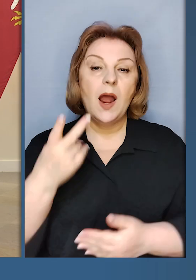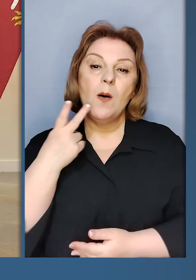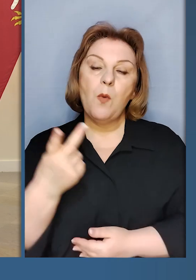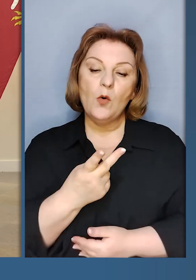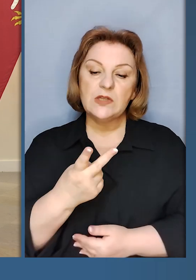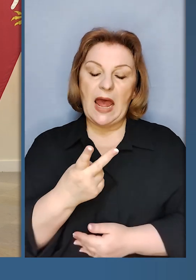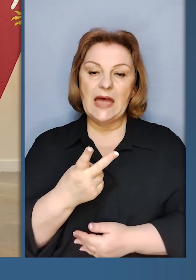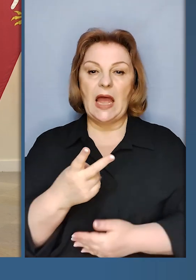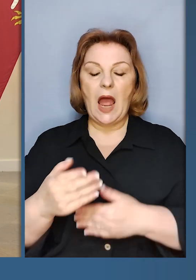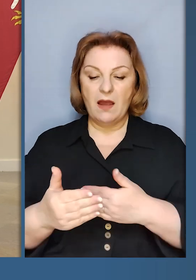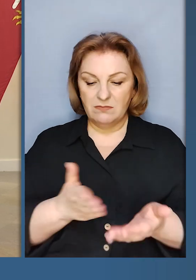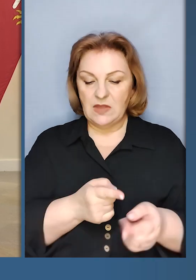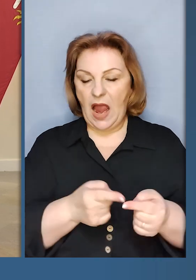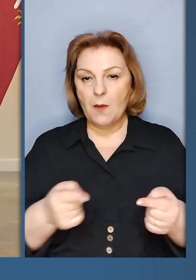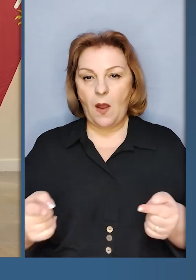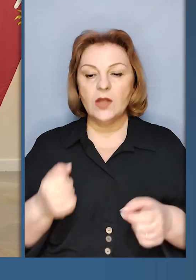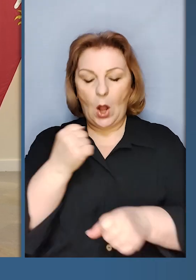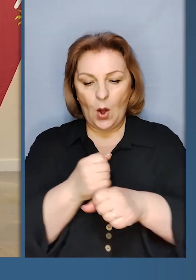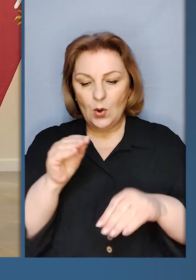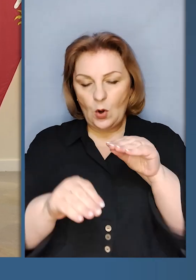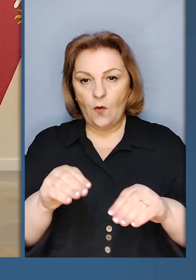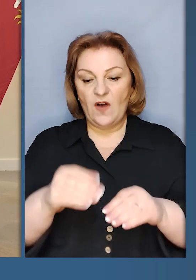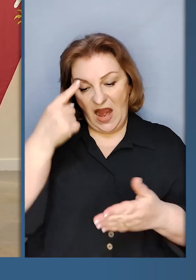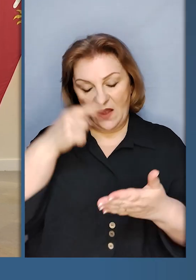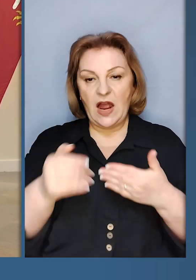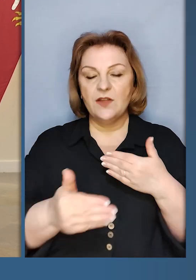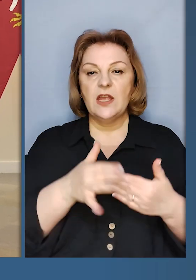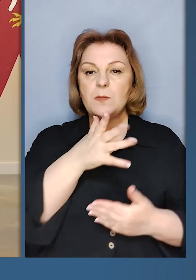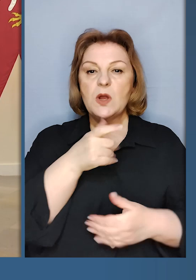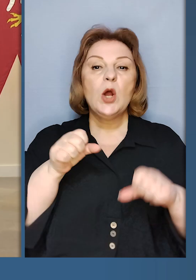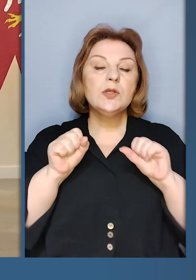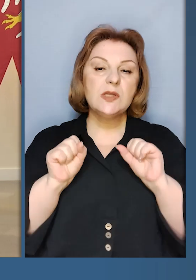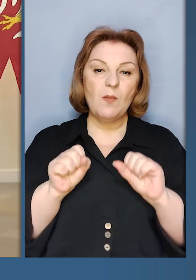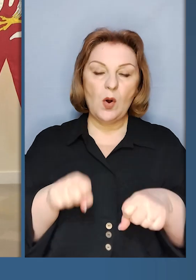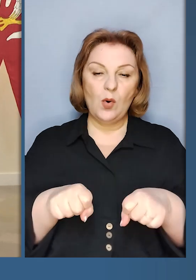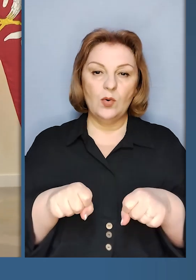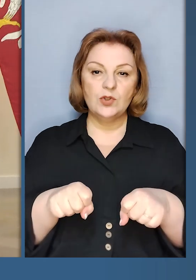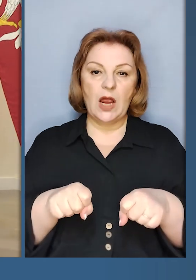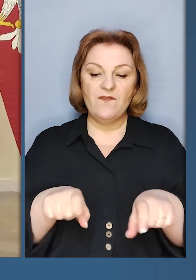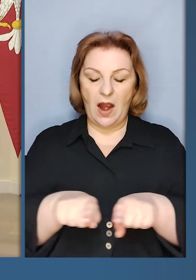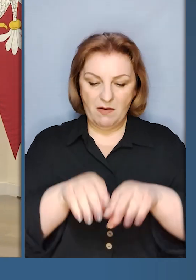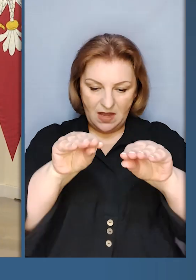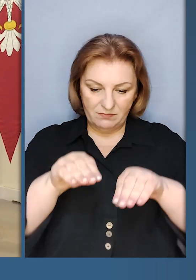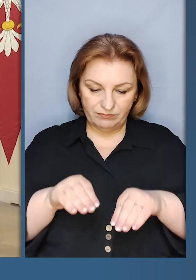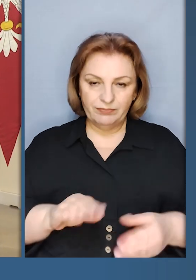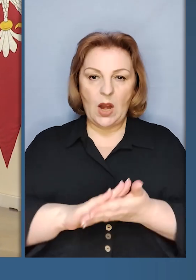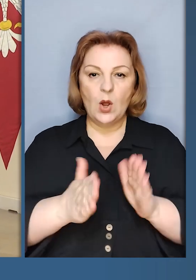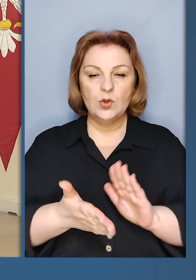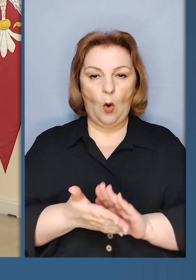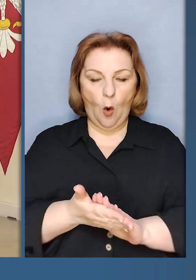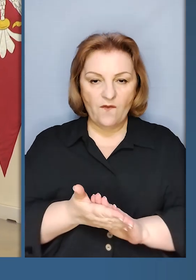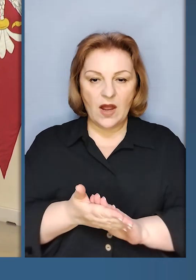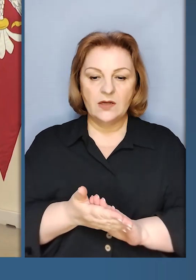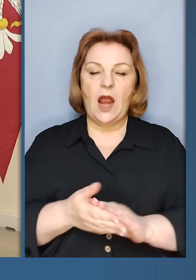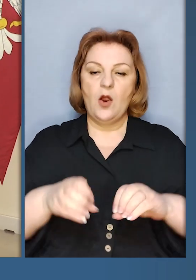просунутих, але постійно на етапі робіт і віримо в це, що найближчим часом ми зможемо такий трактат,